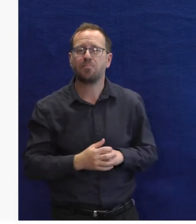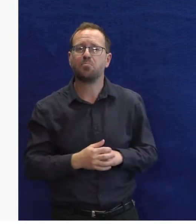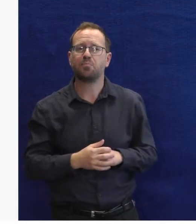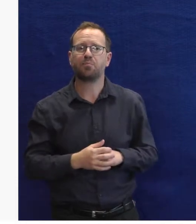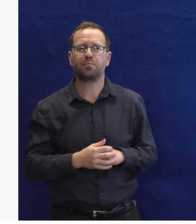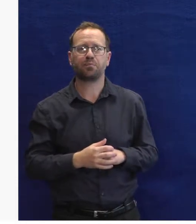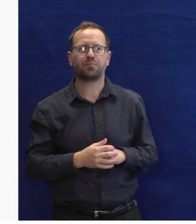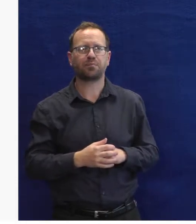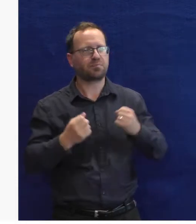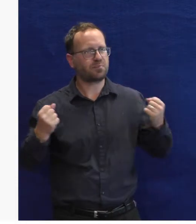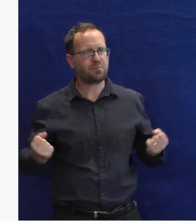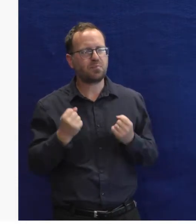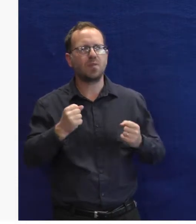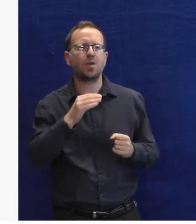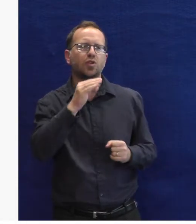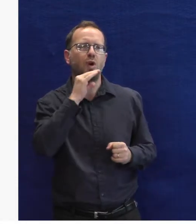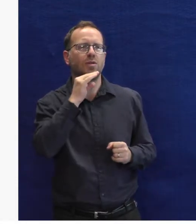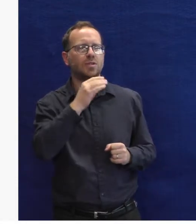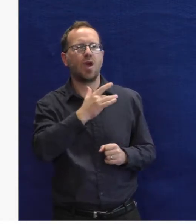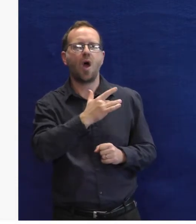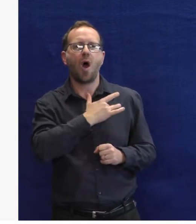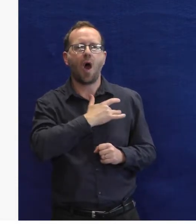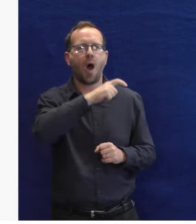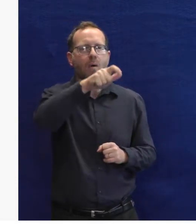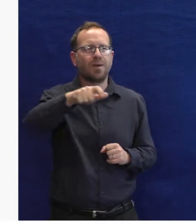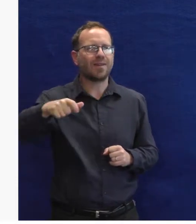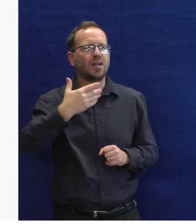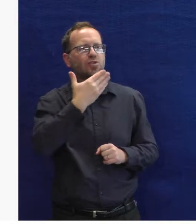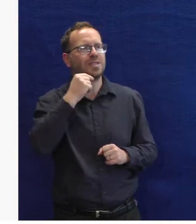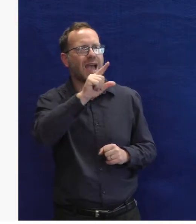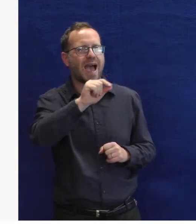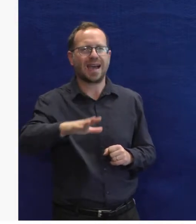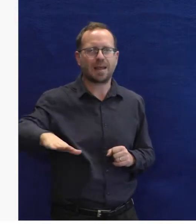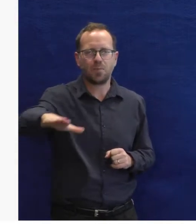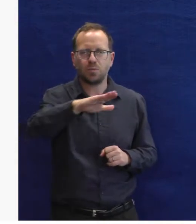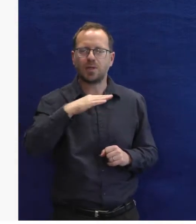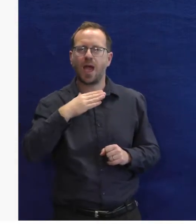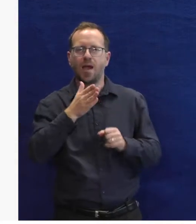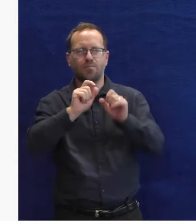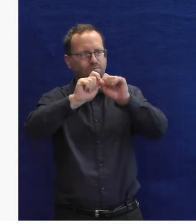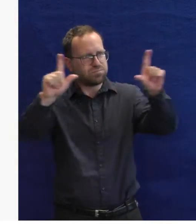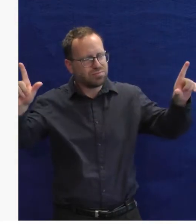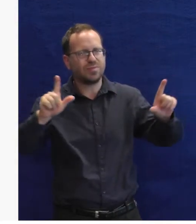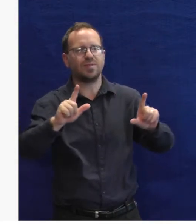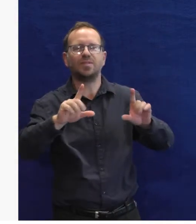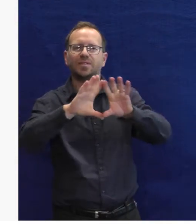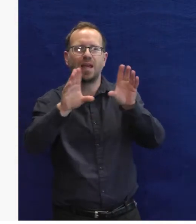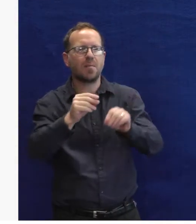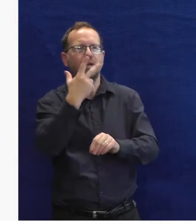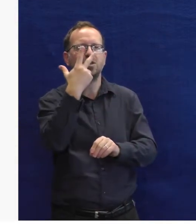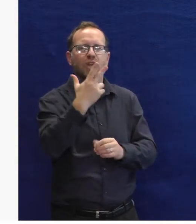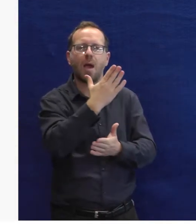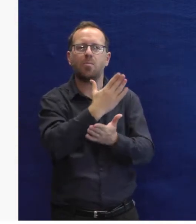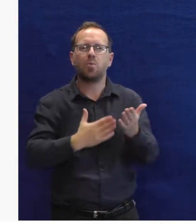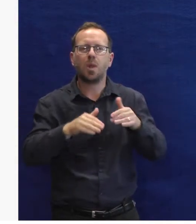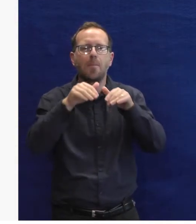Daří se nám držet poměrně hodně obyvatel České republiky, kteří